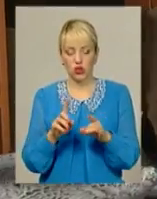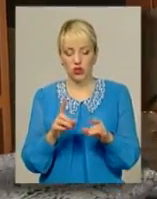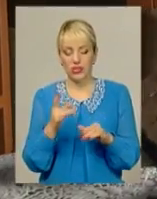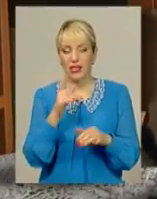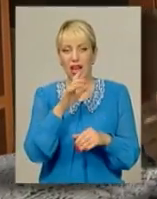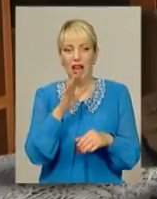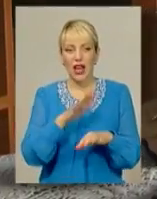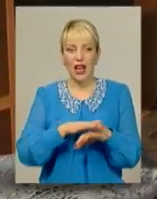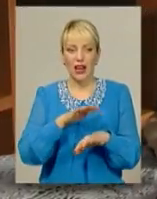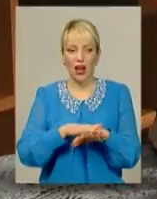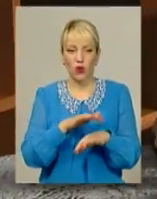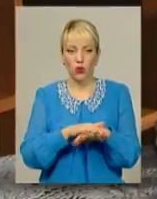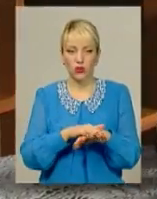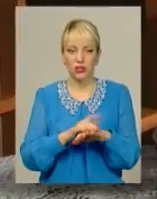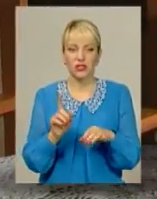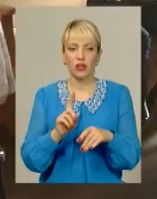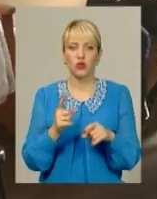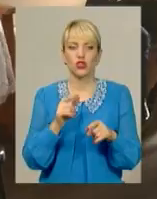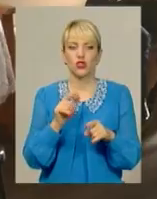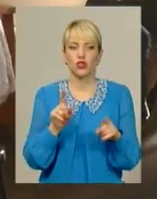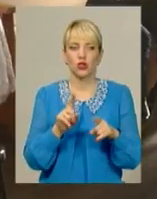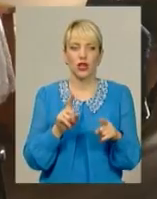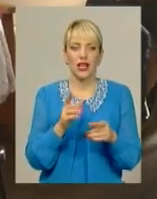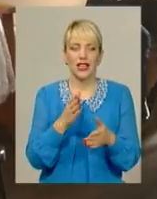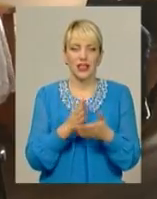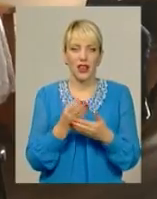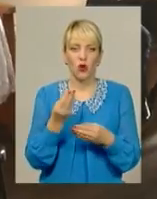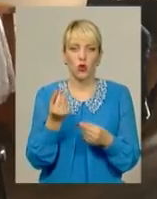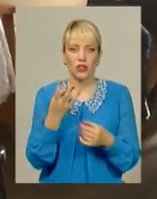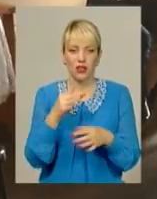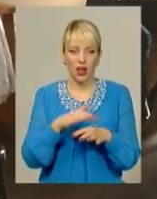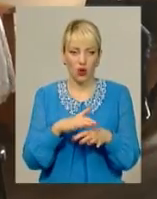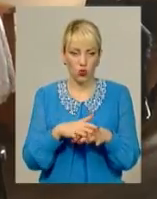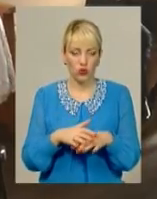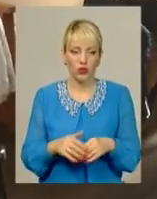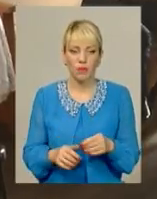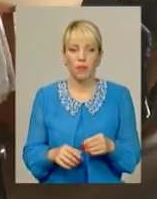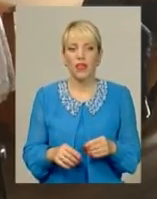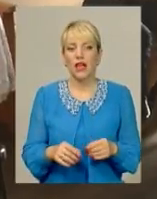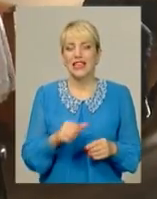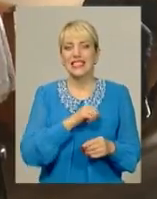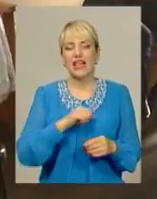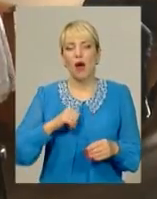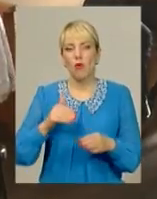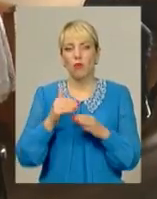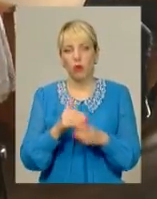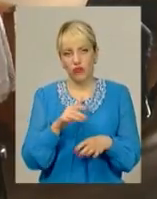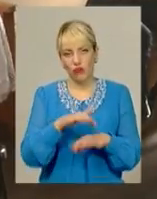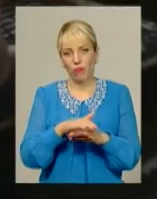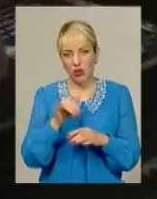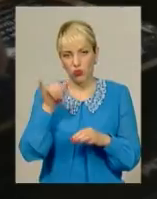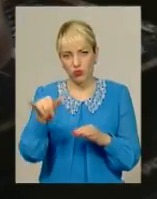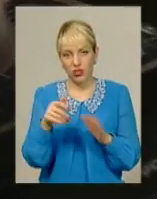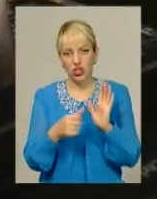надходить, за те, що вони тримають кошти на рахунку. Самопоміч показала на рахунках 6 гривень. Жодних витрат та